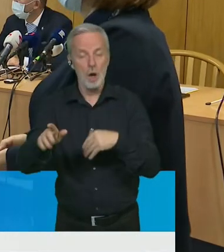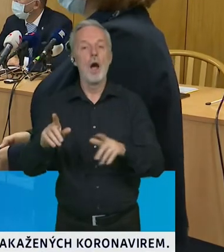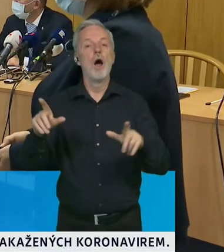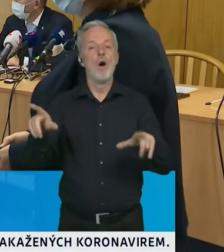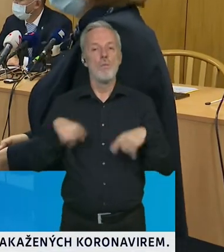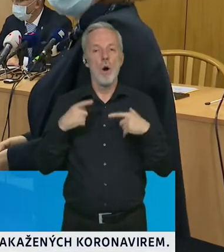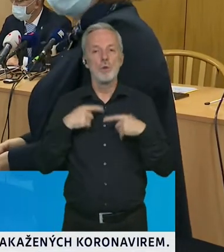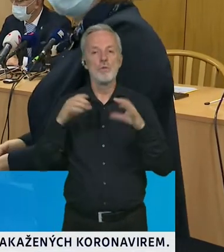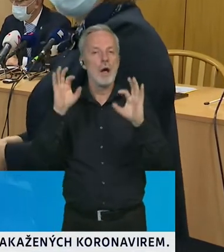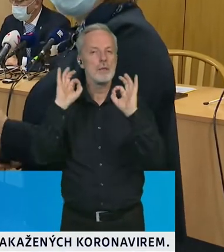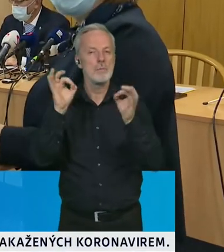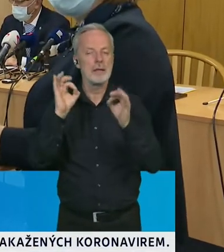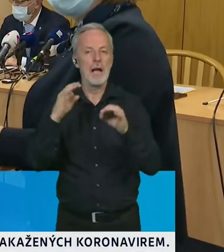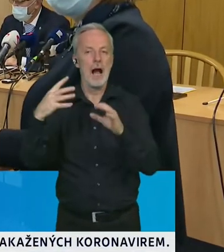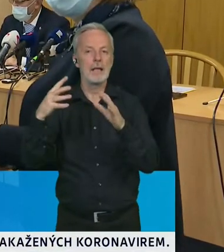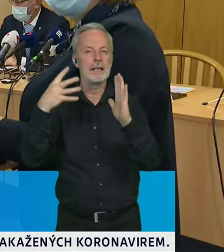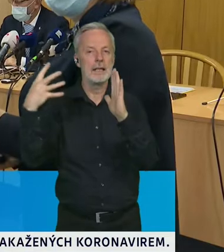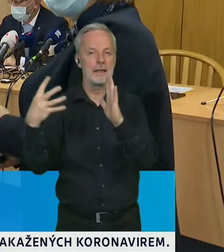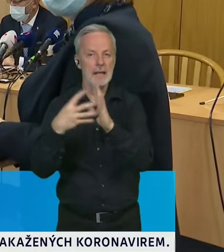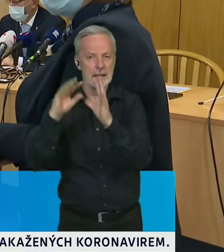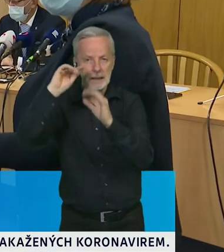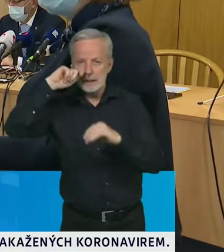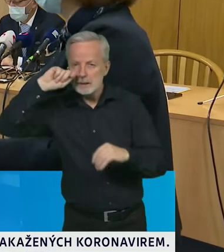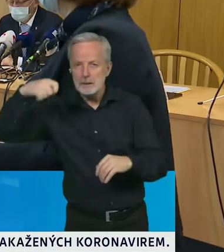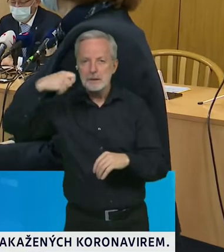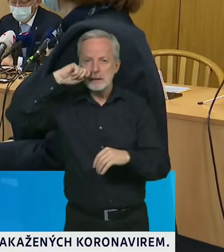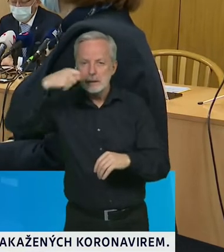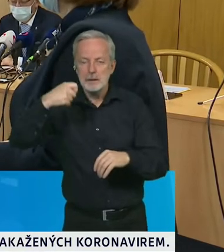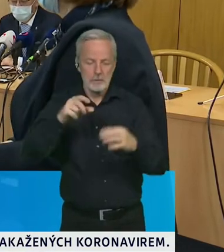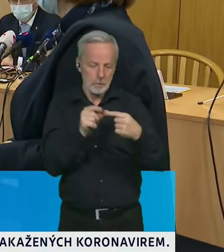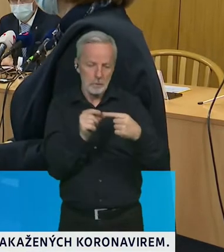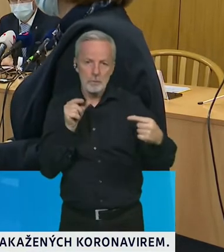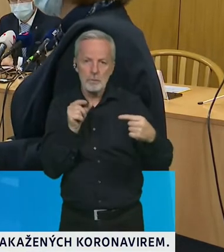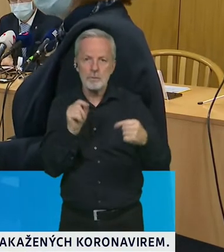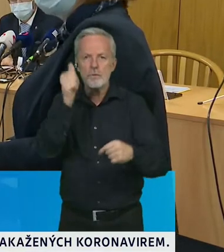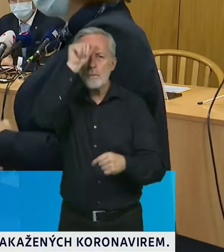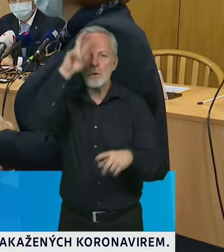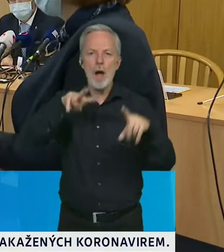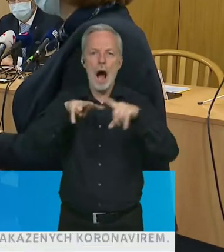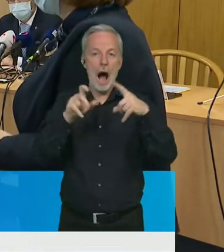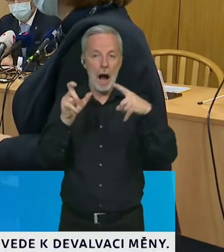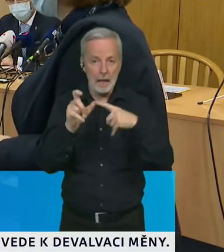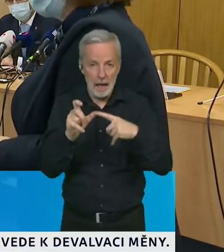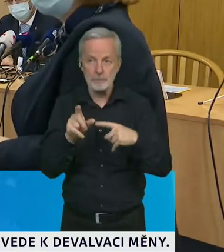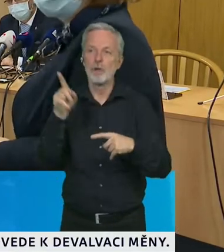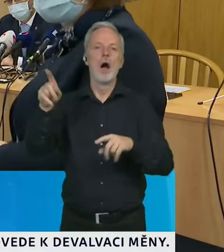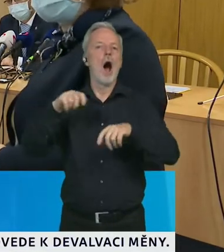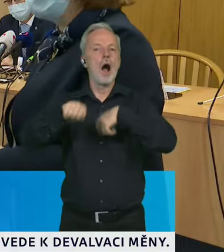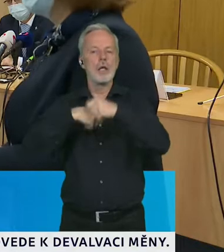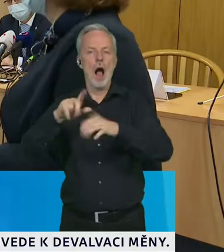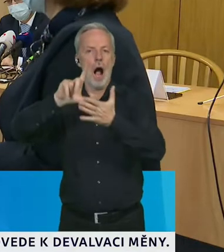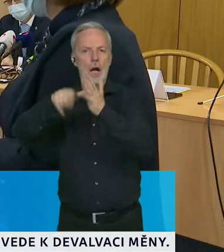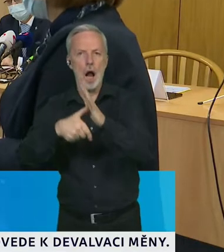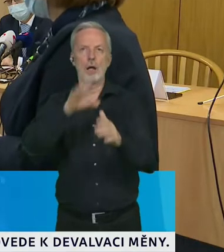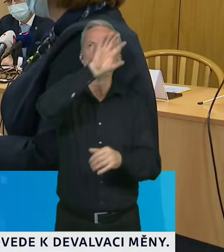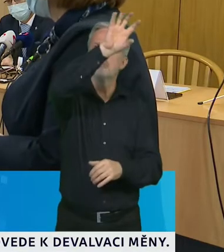center, která je provozovaná v rámci páteřní sítě odběrových míst v jednotlivých krajích a také u